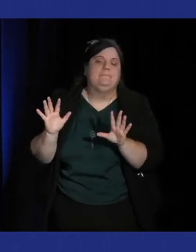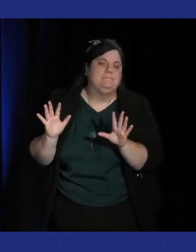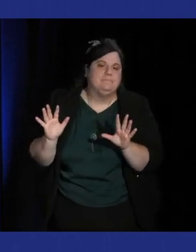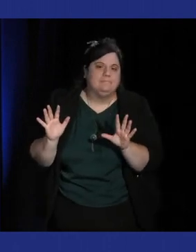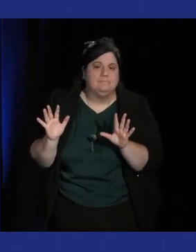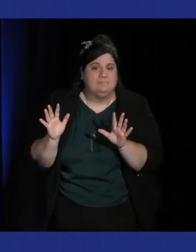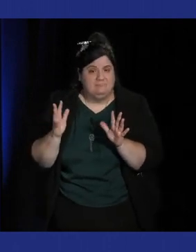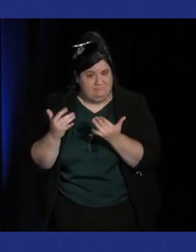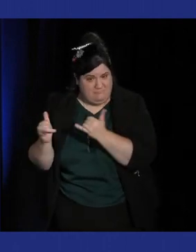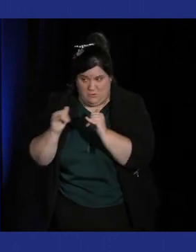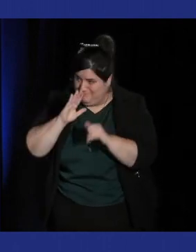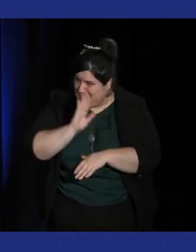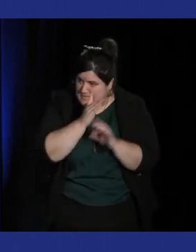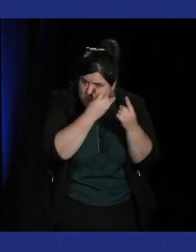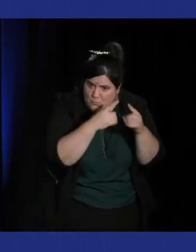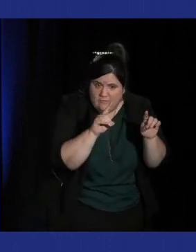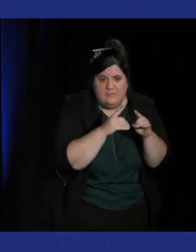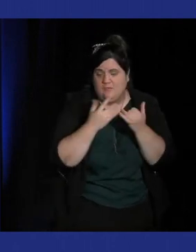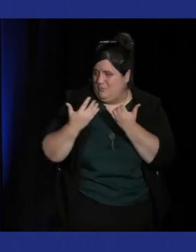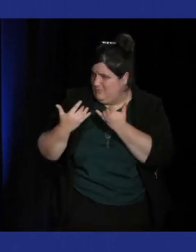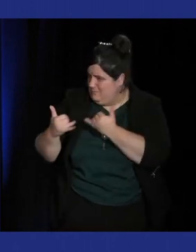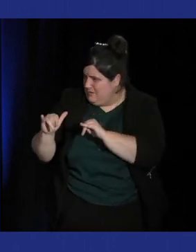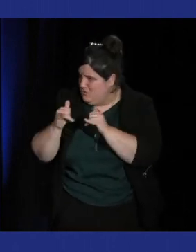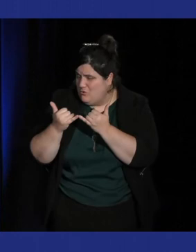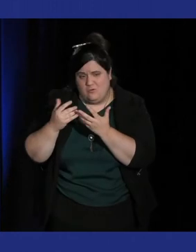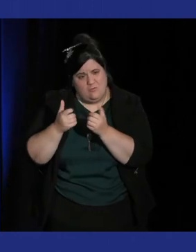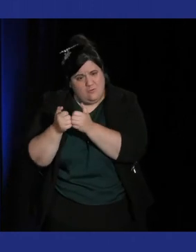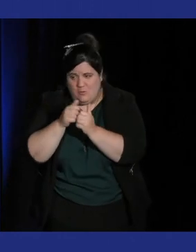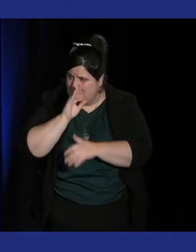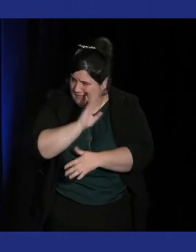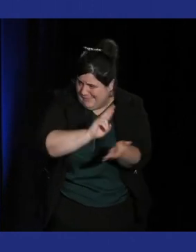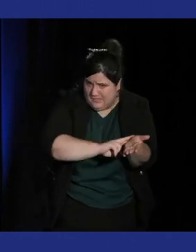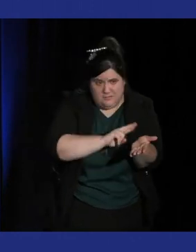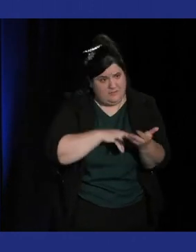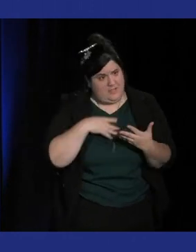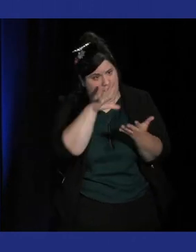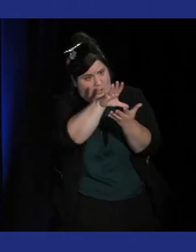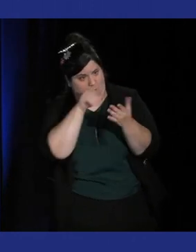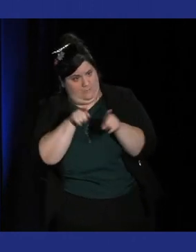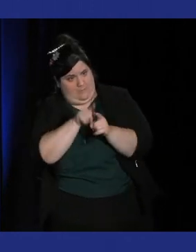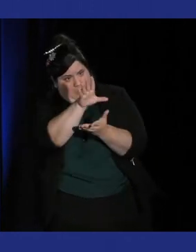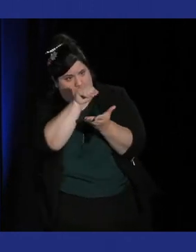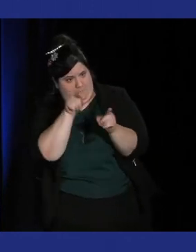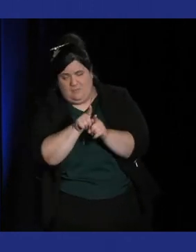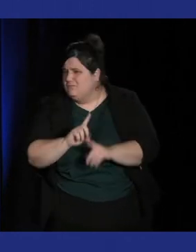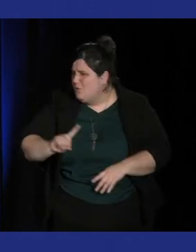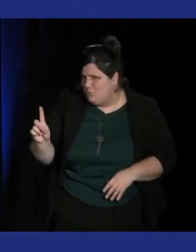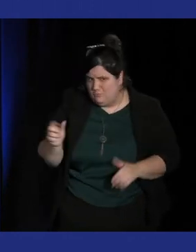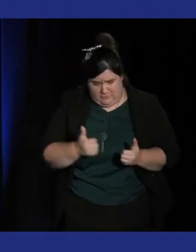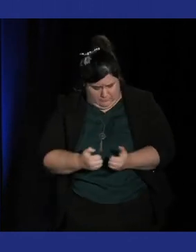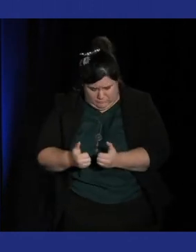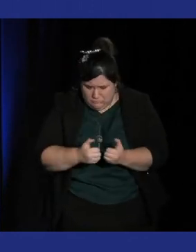les jeux musicaux ne sont pas faits pour reproduire de la musique pour faire de la musique on est dans une autre démarche on est dans une démarche de jeu on est dans une démarche de